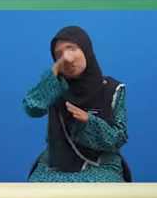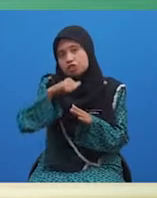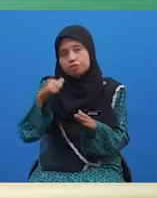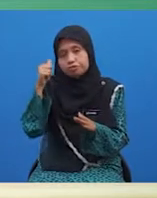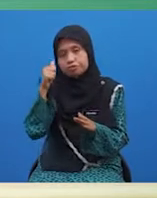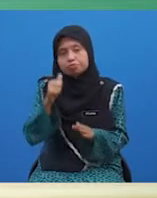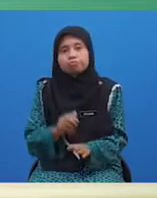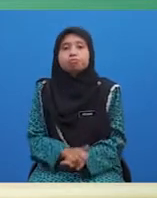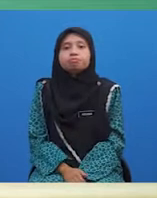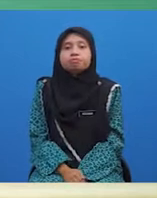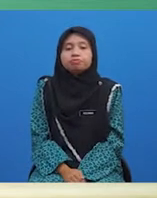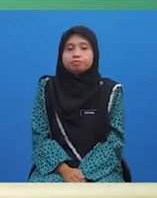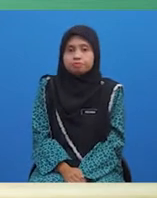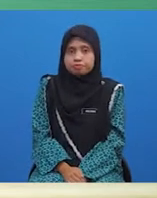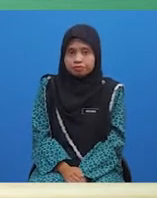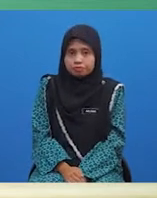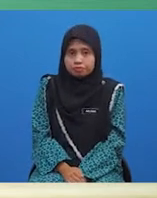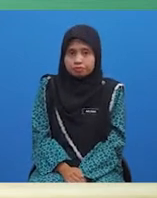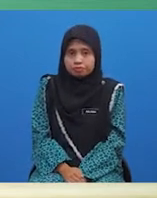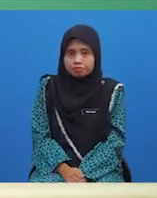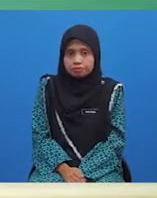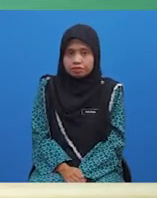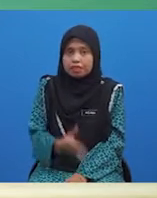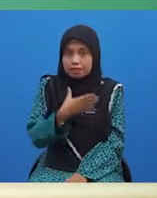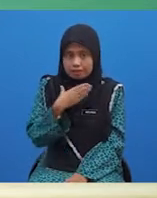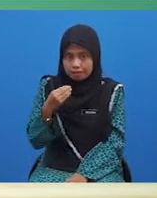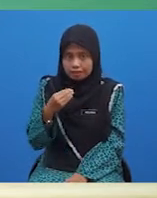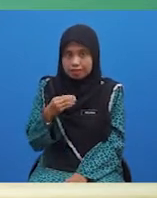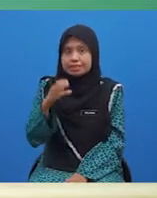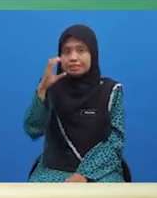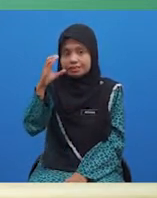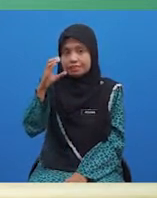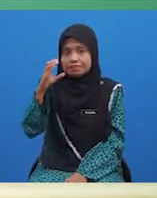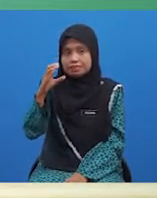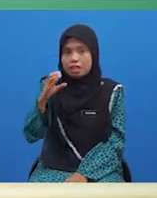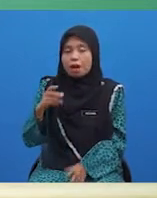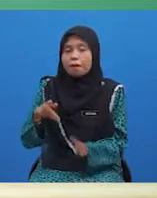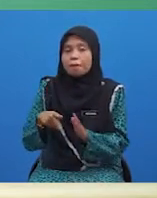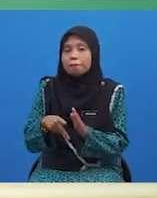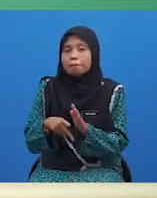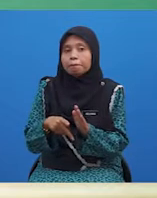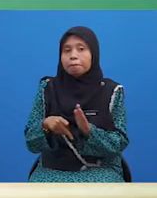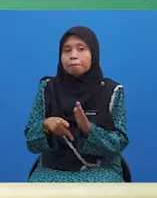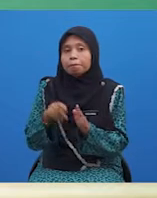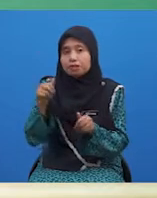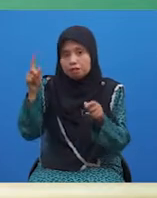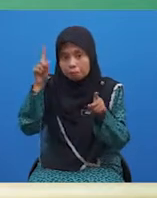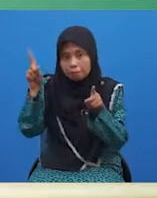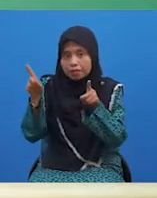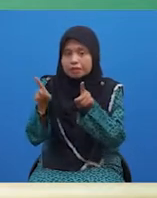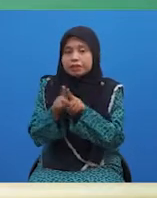dan diikuti kata adjektif. Dan ayat C, penyakit itu amat